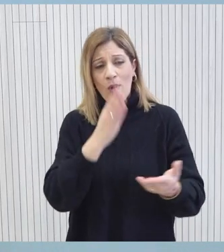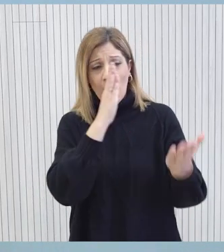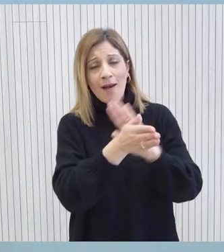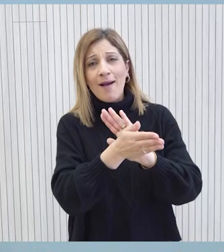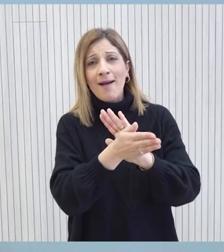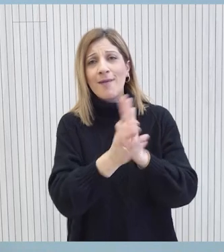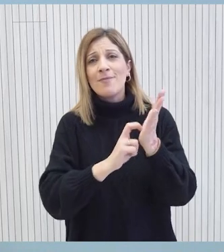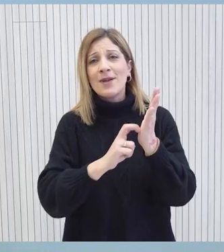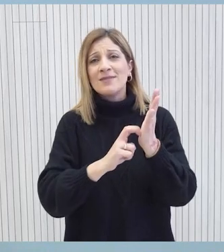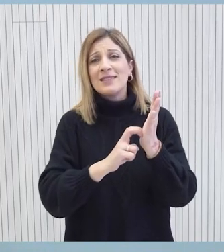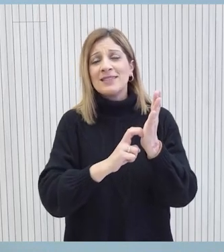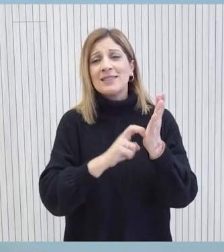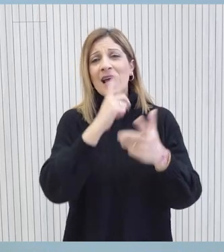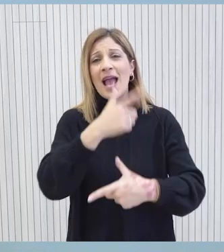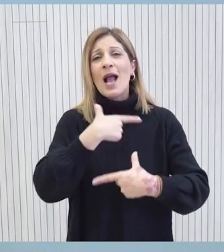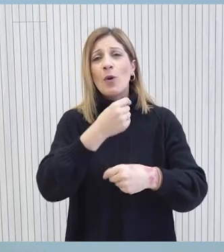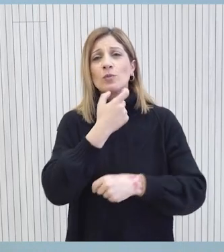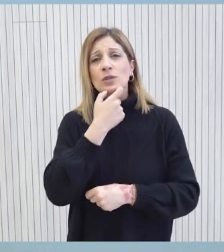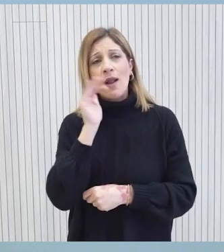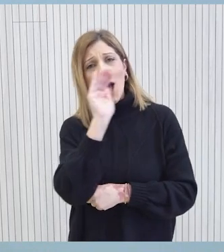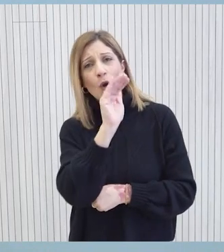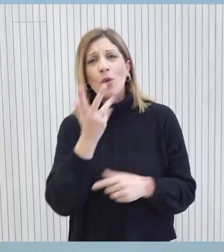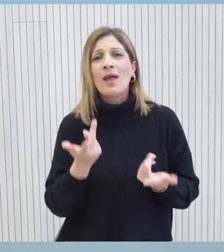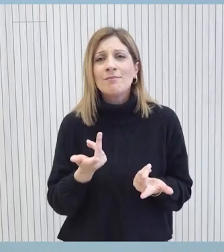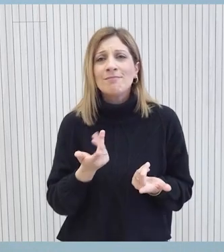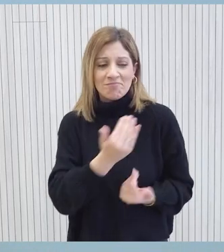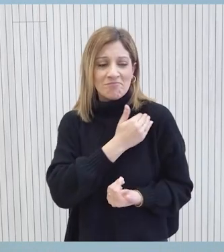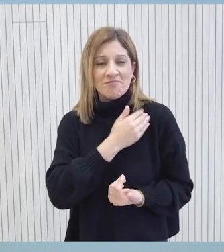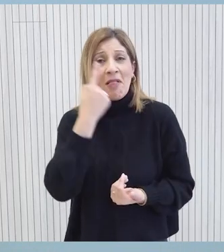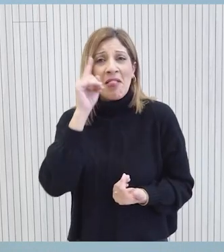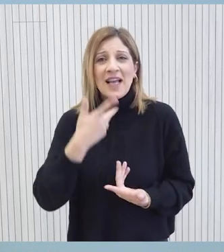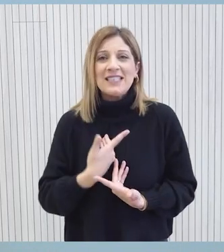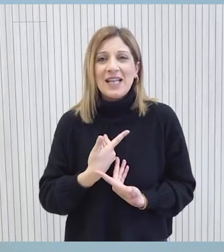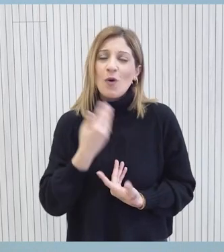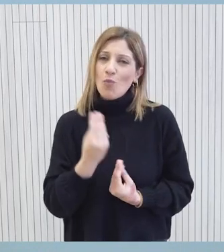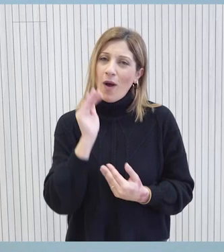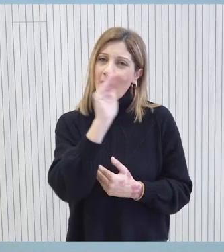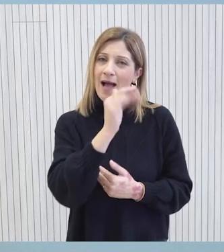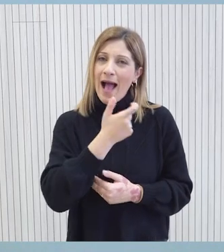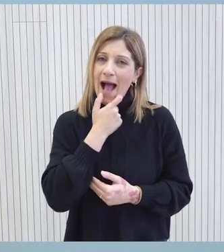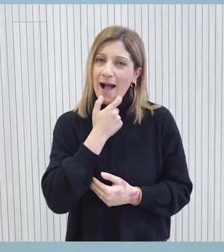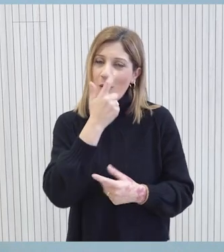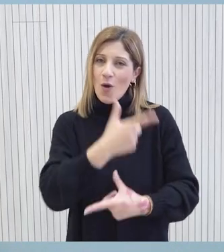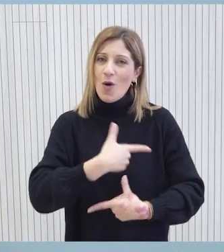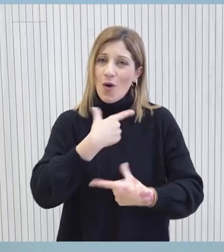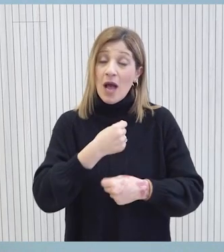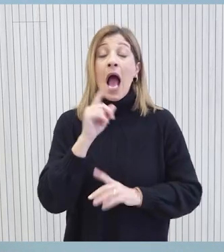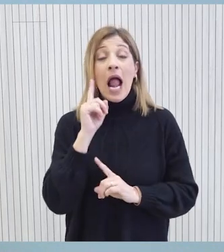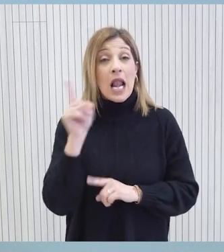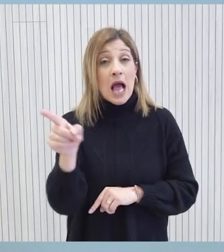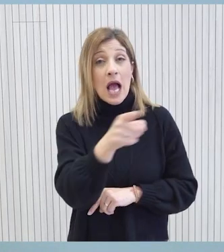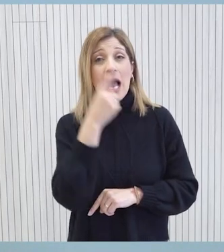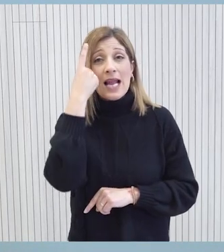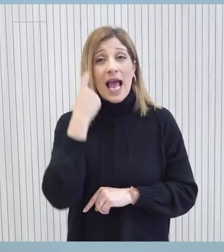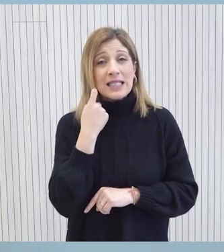στον Υπάτο Αρμοσίου του Ενωμένου Βασιλείου. Να σας πω ότι αυτό το οποίο θα πρέπει όλοι να έχουμε υπόψη μας